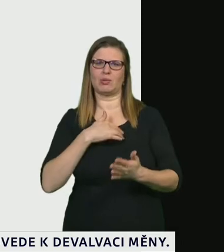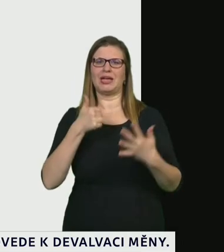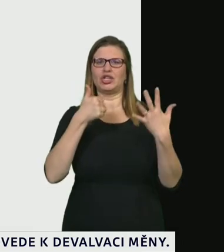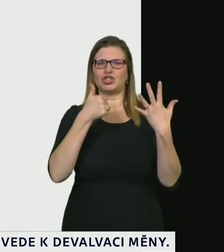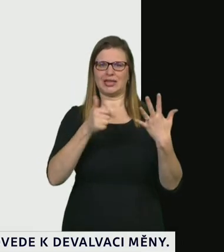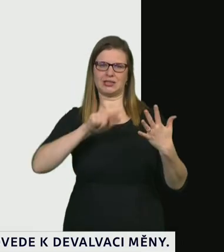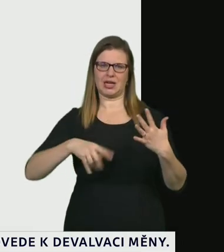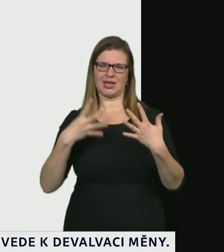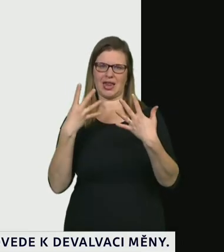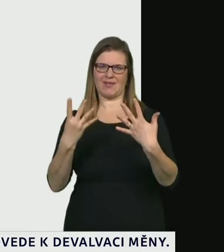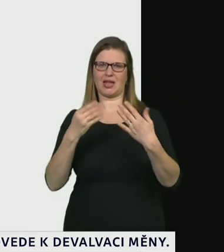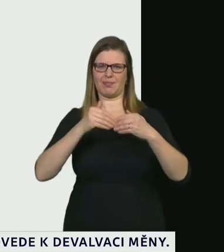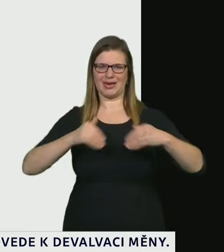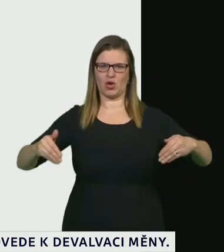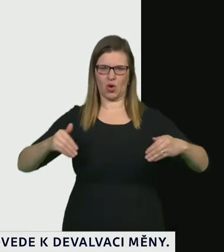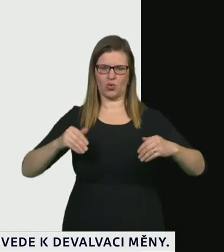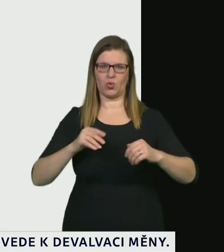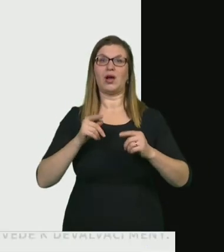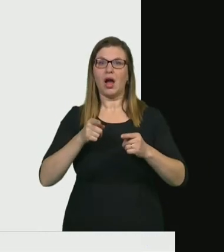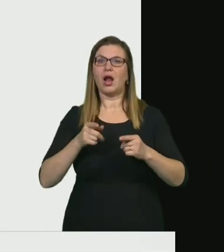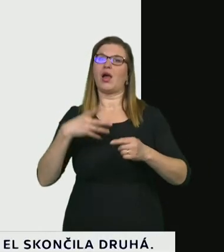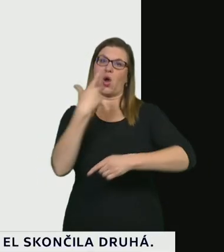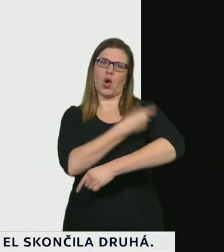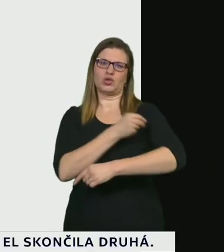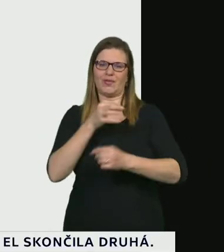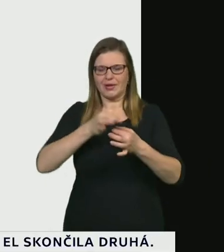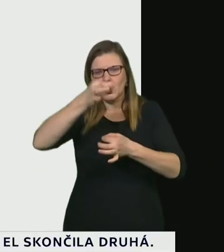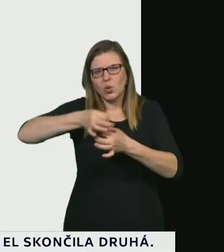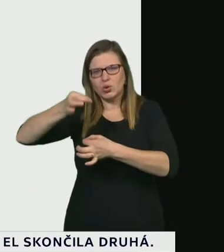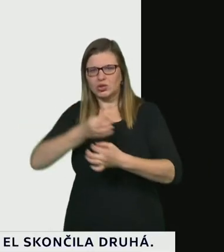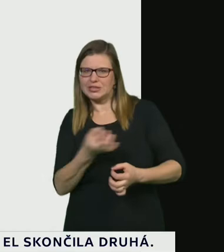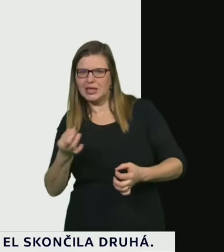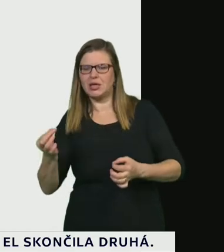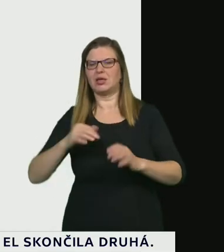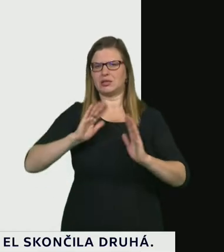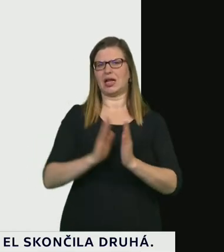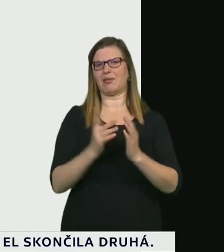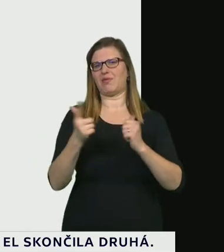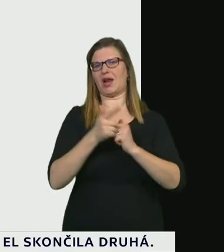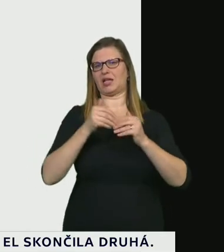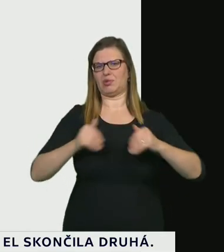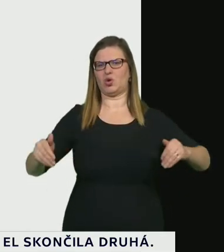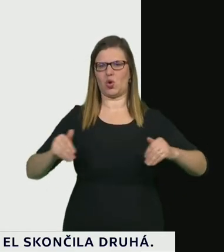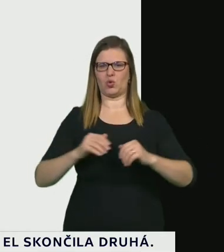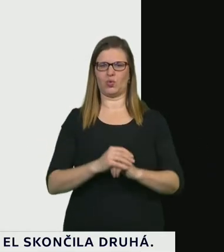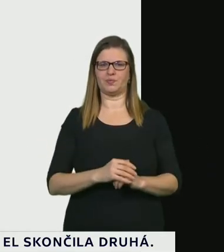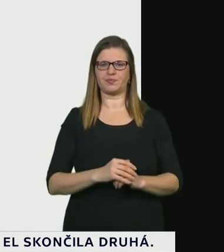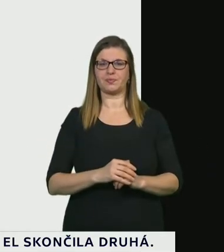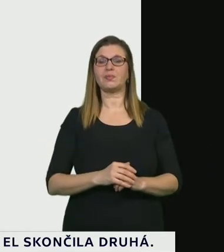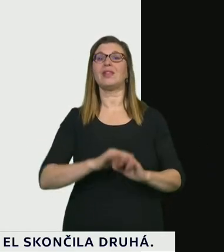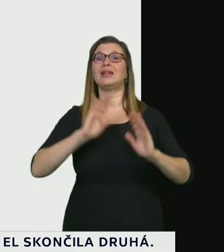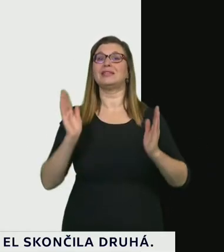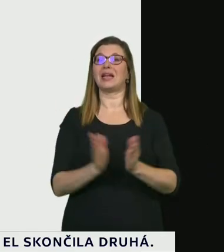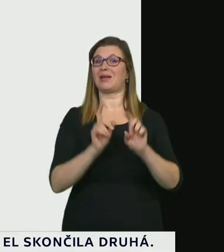poskytnou vakcíny pro české zájemce nebo pro české občany kteří by se měli očkovat